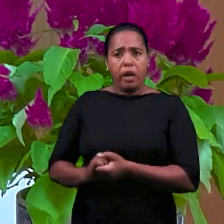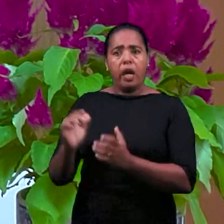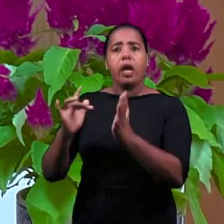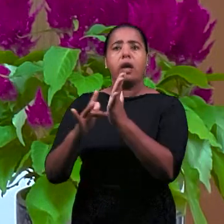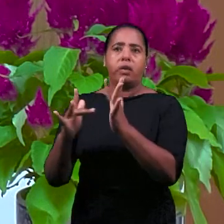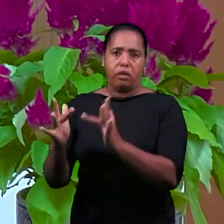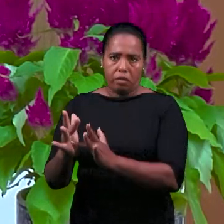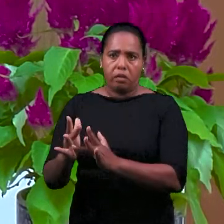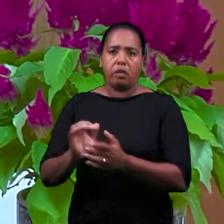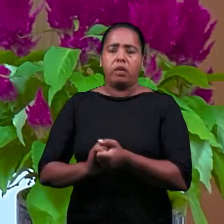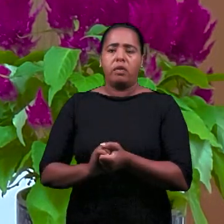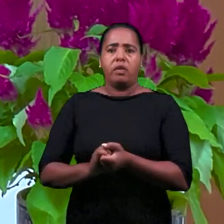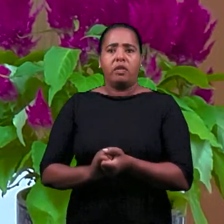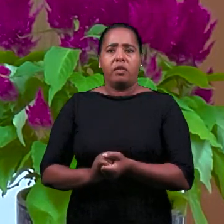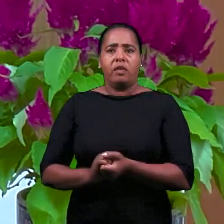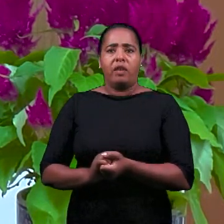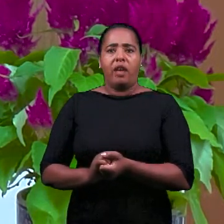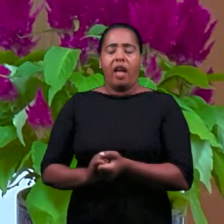Истина, которая